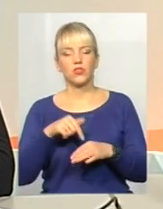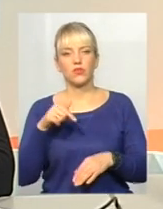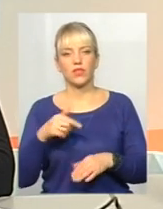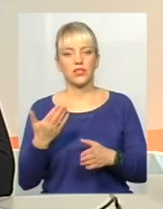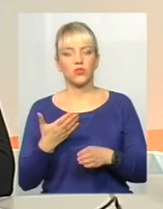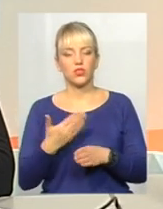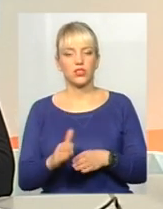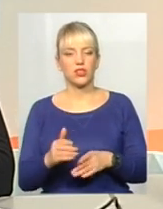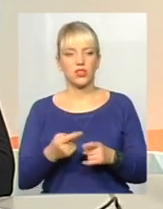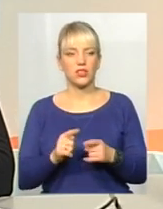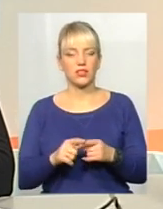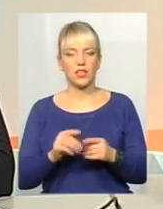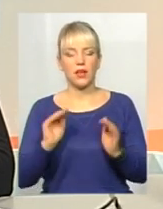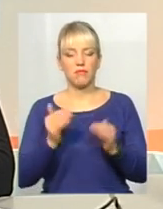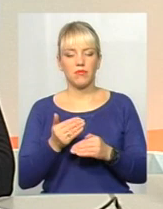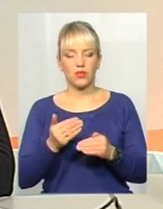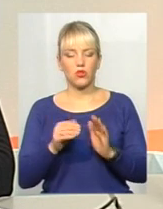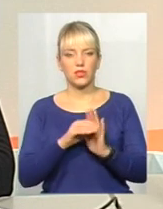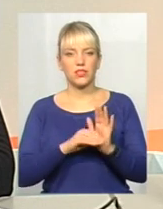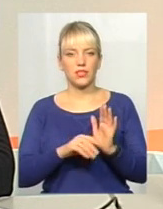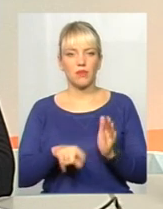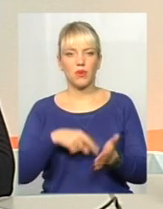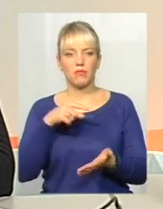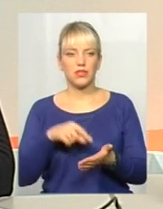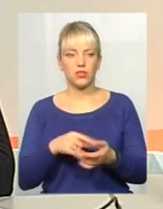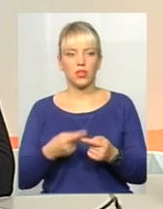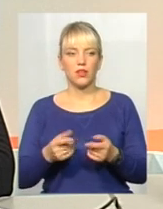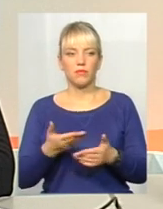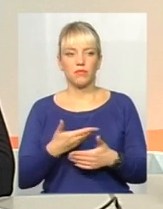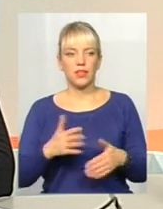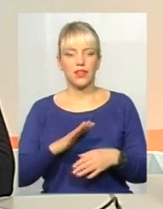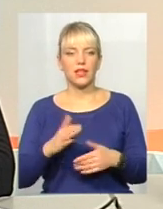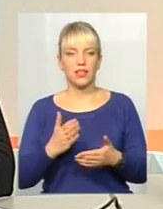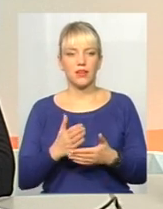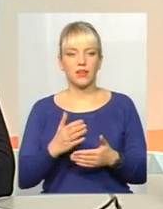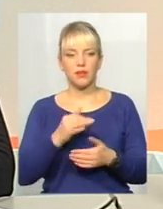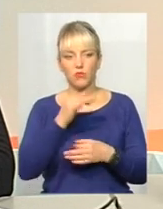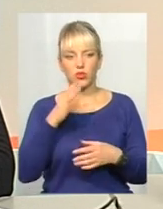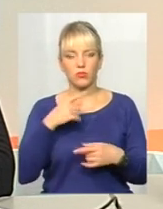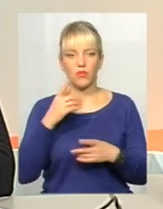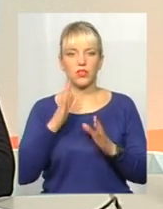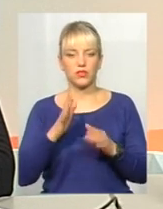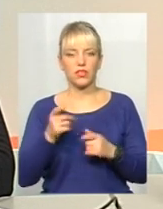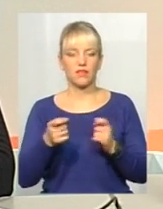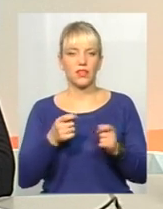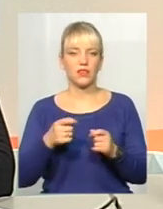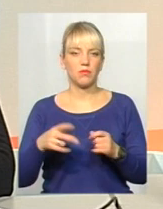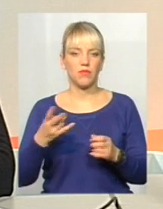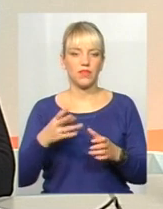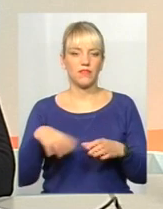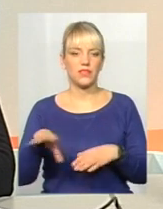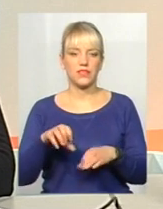цієї мікросистеми, яка називається місто. Ми не є цимось відокремленим, і ми не вправі говорити, що тільки влада має все вирішувати.